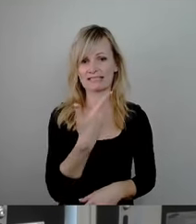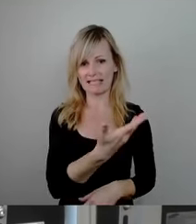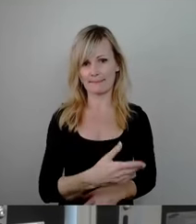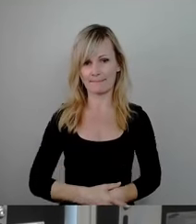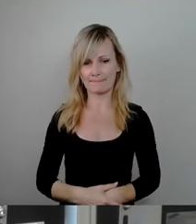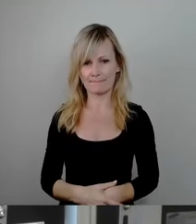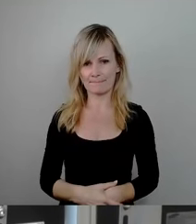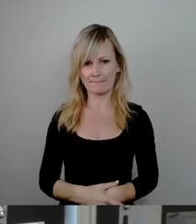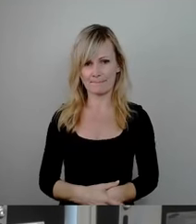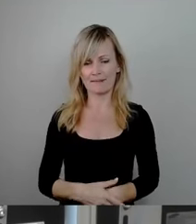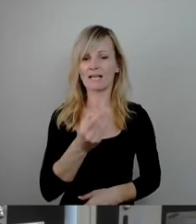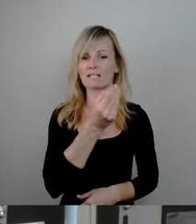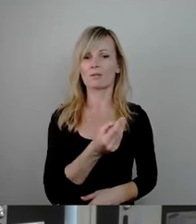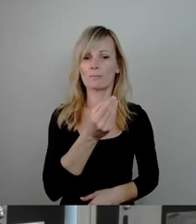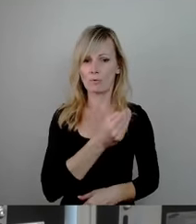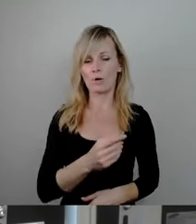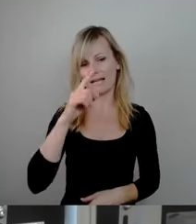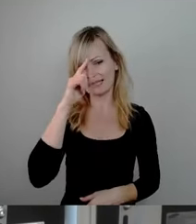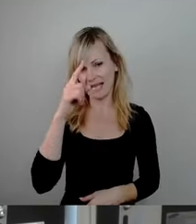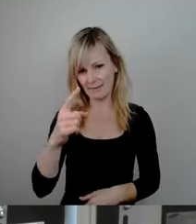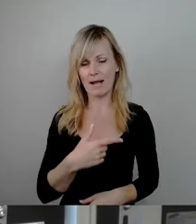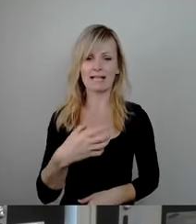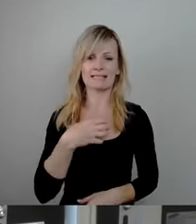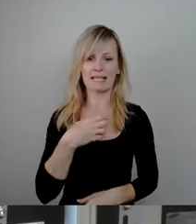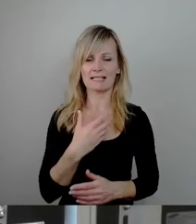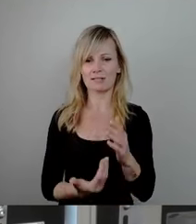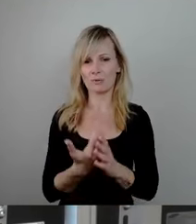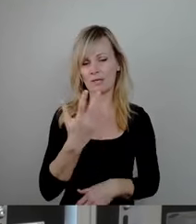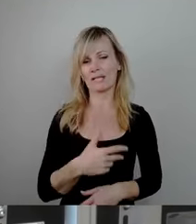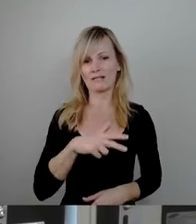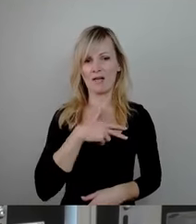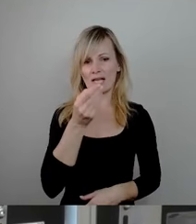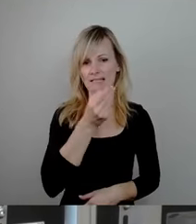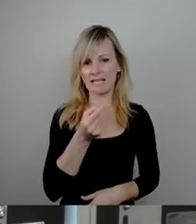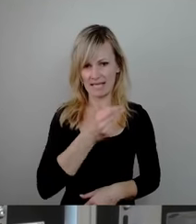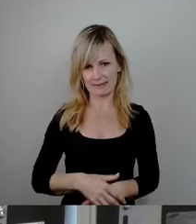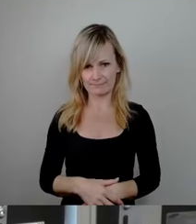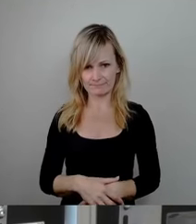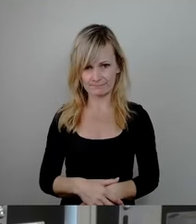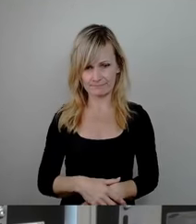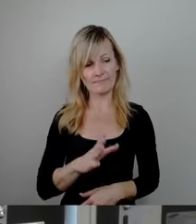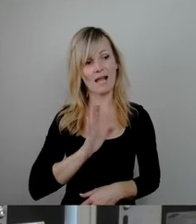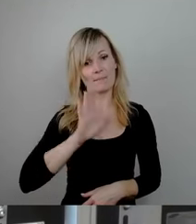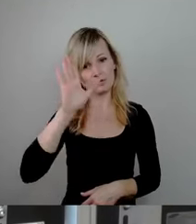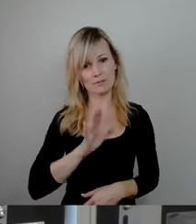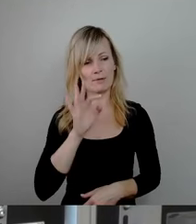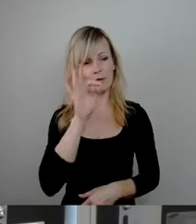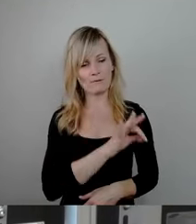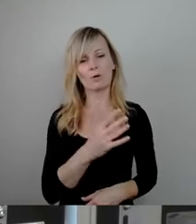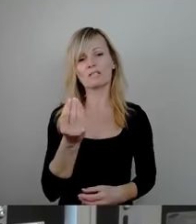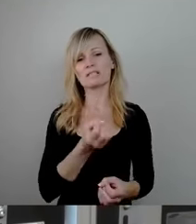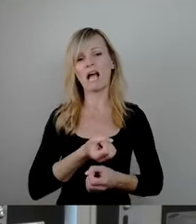Als Symbol, als Denkmal, als Dresdens neues Wahrzeichen. Stimmen Sie für die zauberhaft faule Carola,